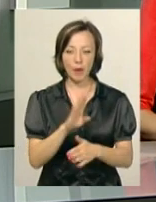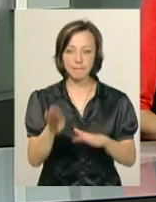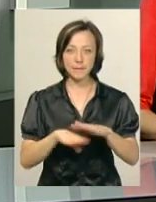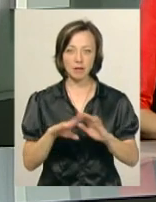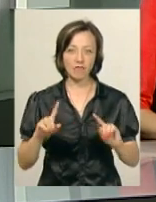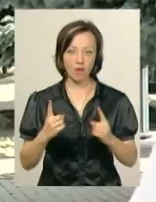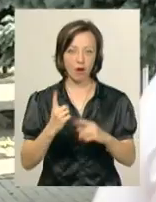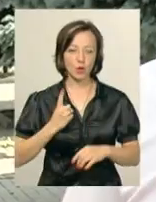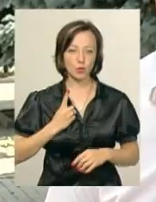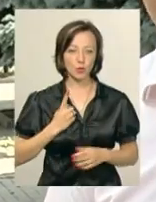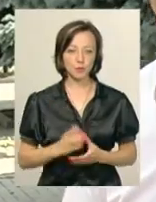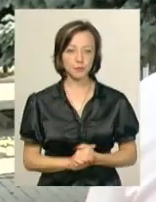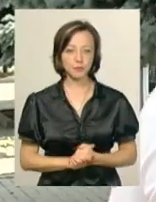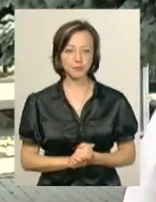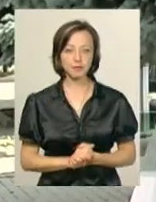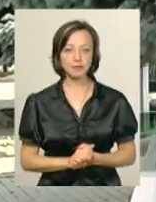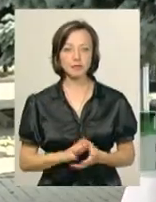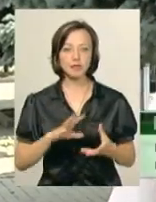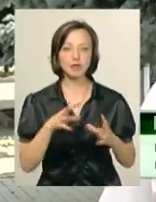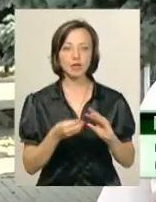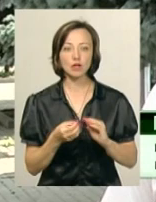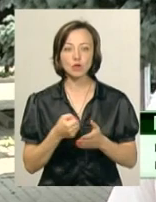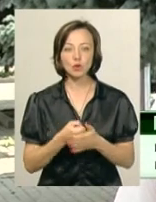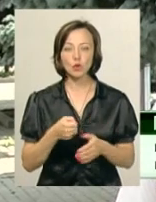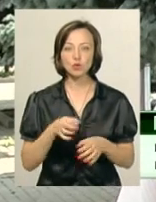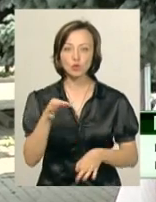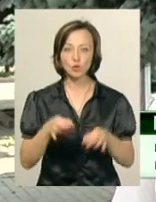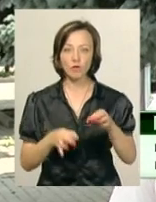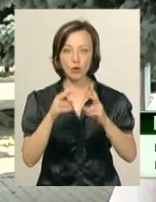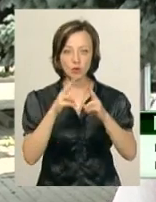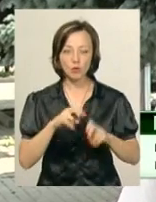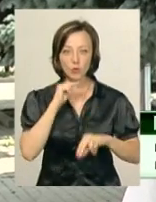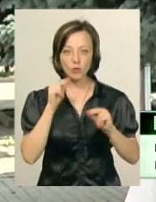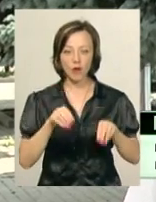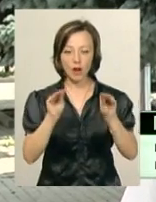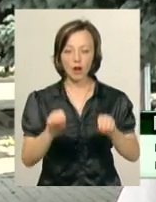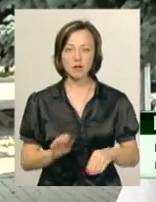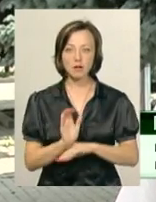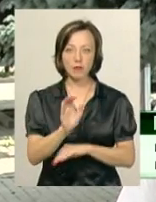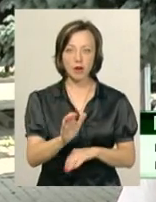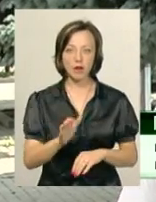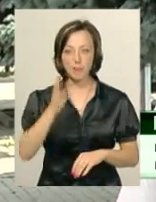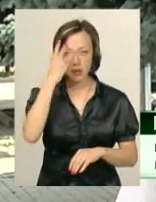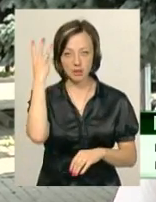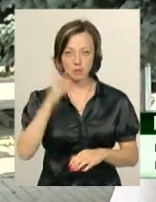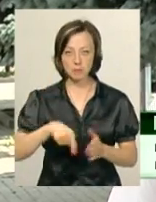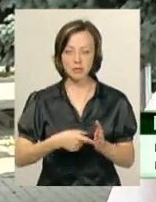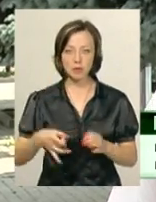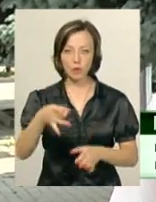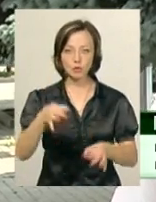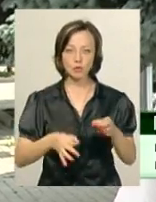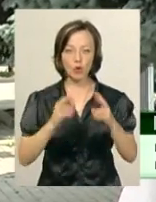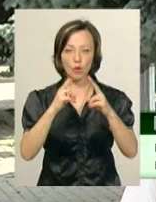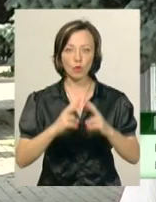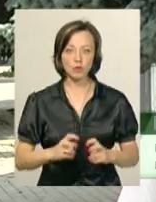вартою. Зараз датимемо до судового розслідування обвинувальний акт направлено до Хмельницького міського районного суду для